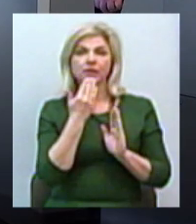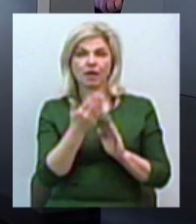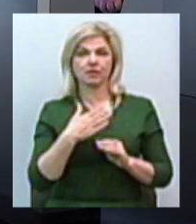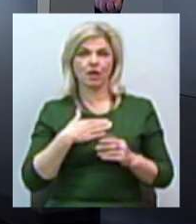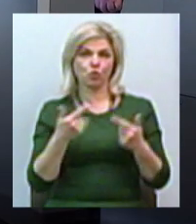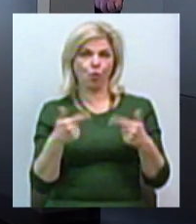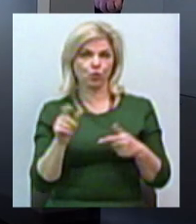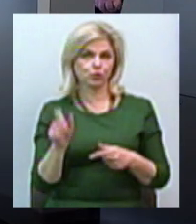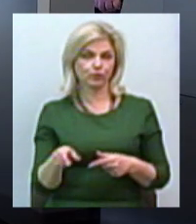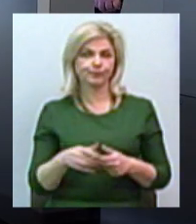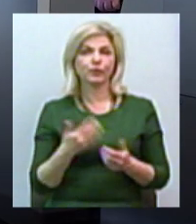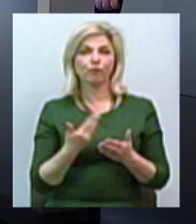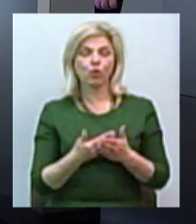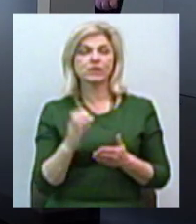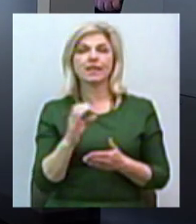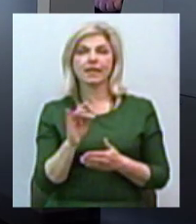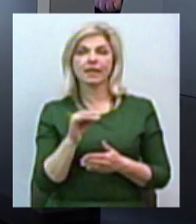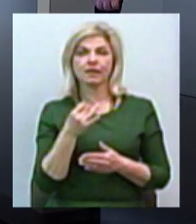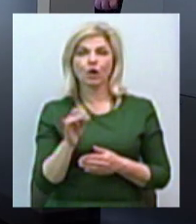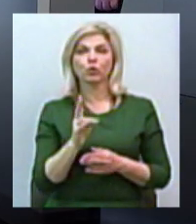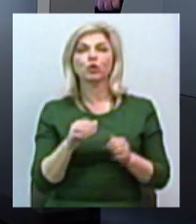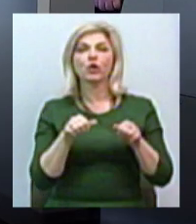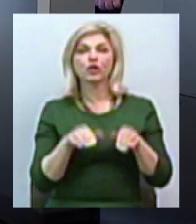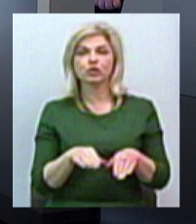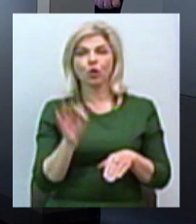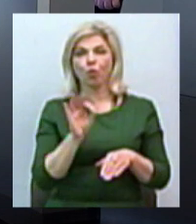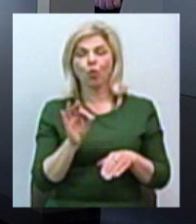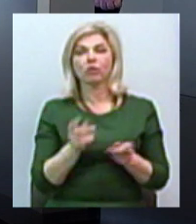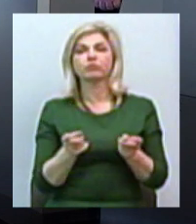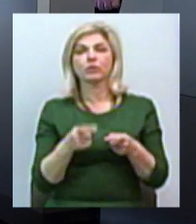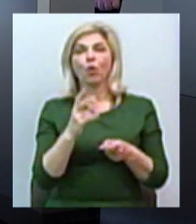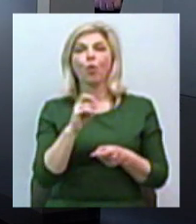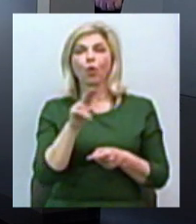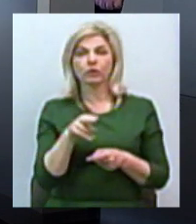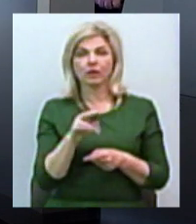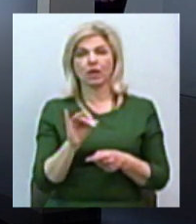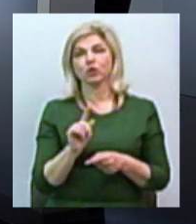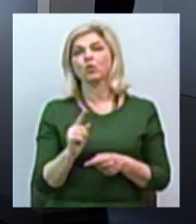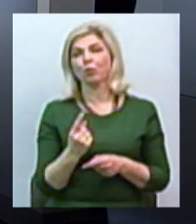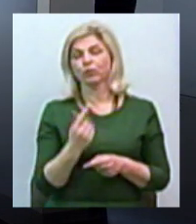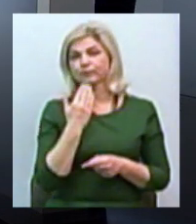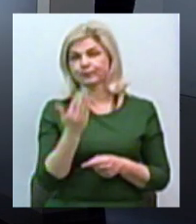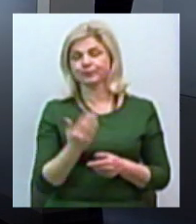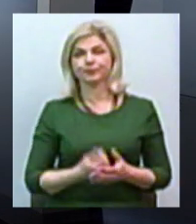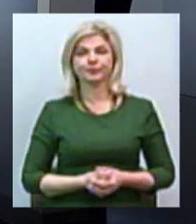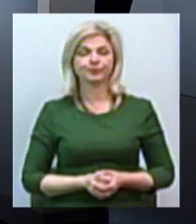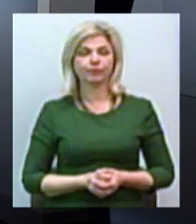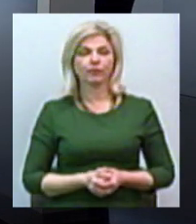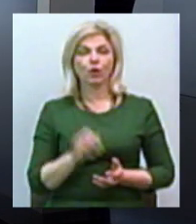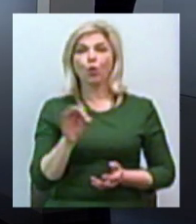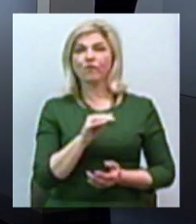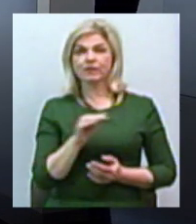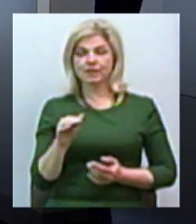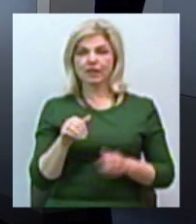нашому гостям. Отже, Сергій, хто прийняв рішення про кодування і чому? Ну, офіційно